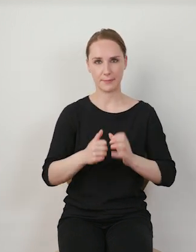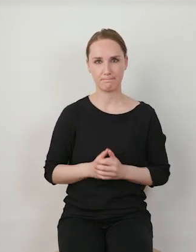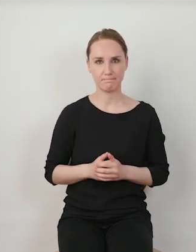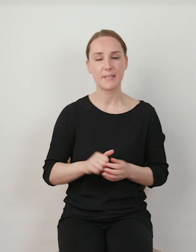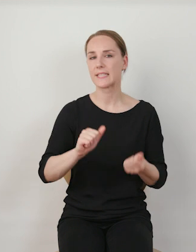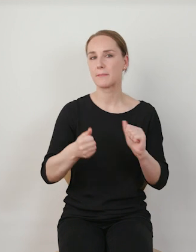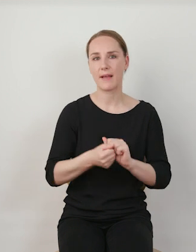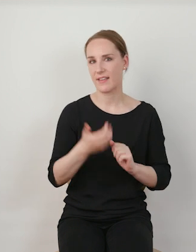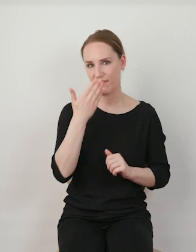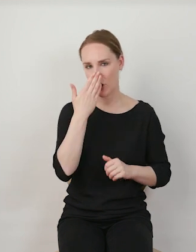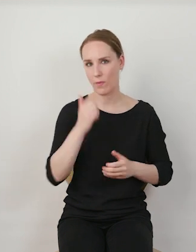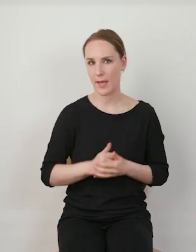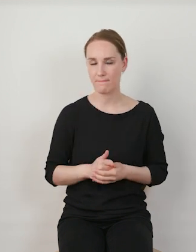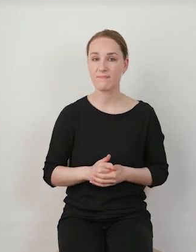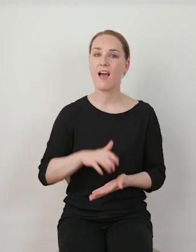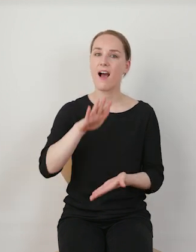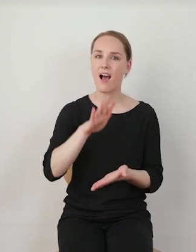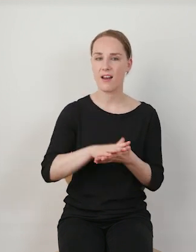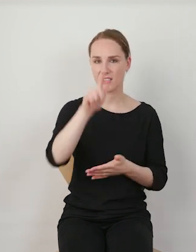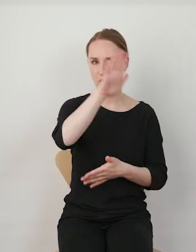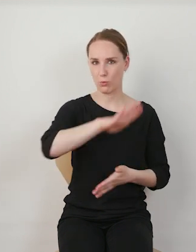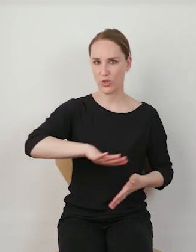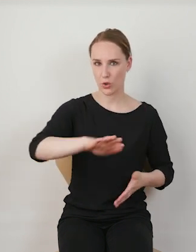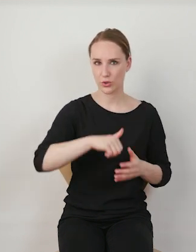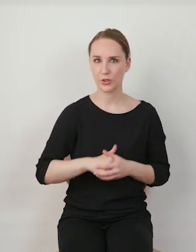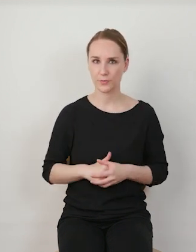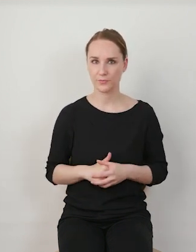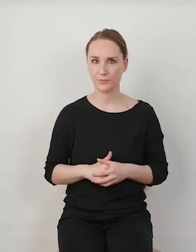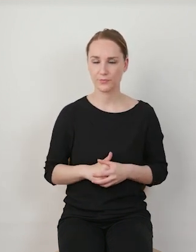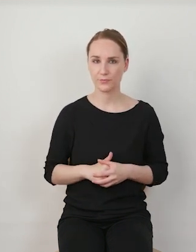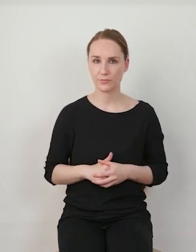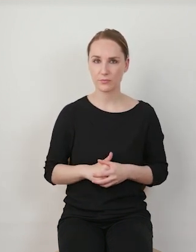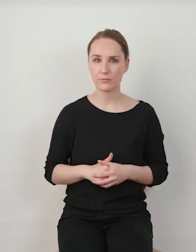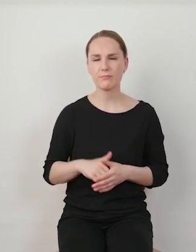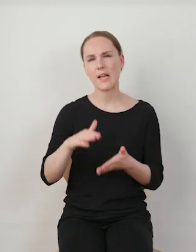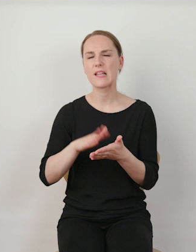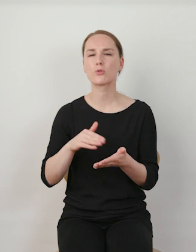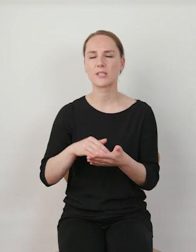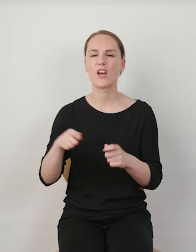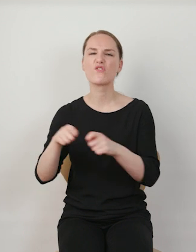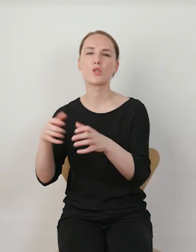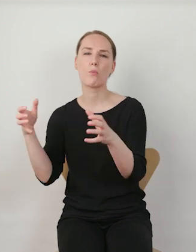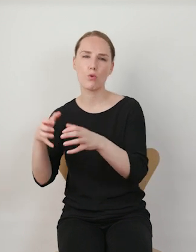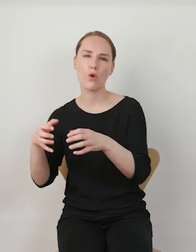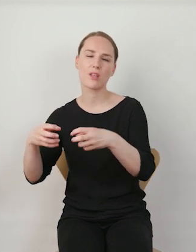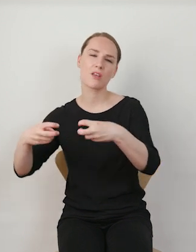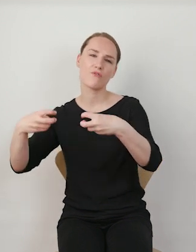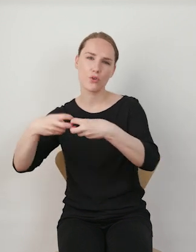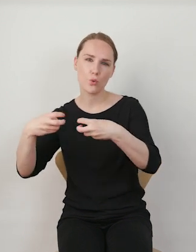przemianą jest charakter samej społeczności. Kiedy mówiliśmy o wspólnotach wirtualnych bądź też